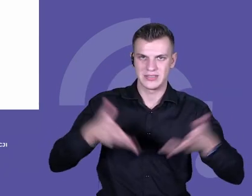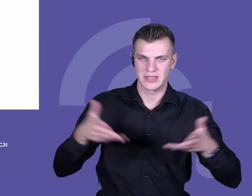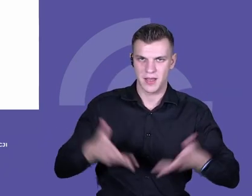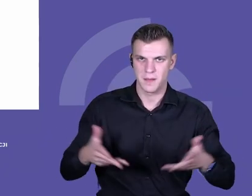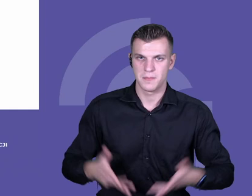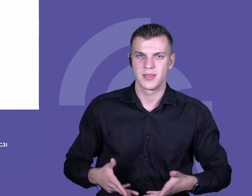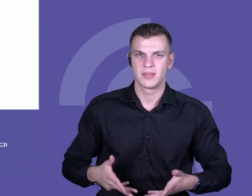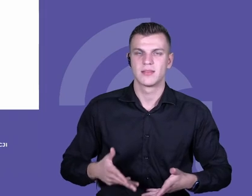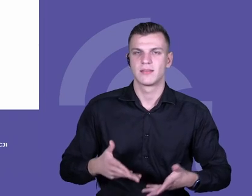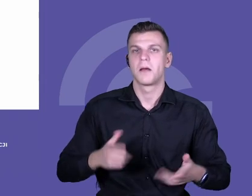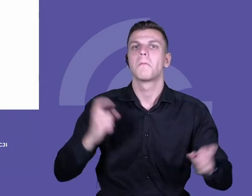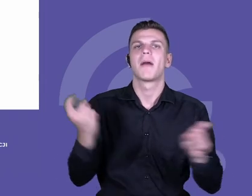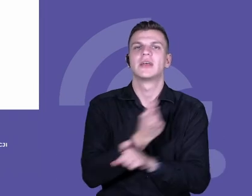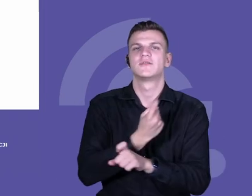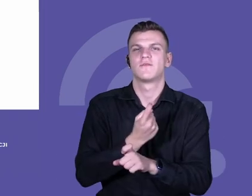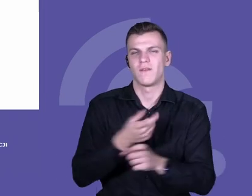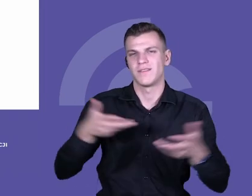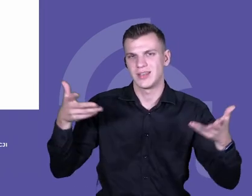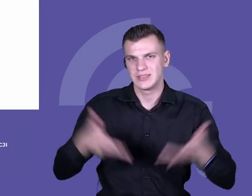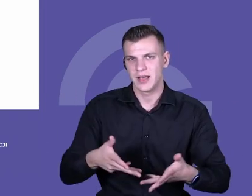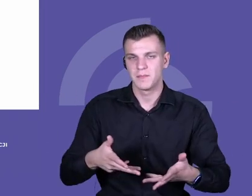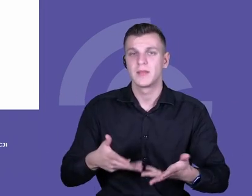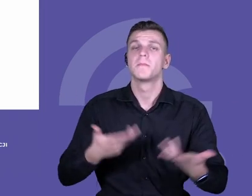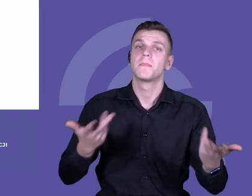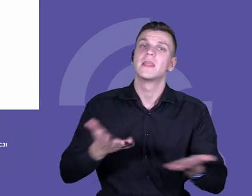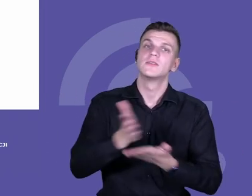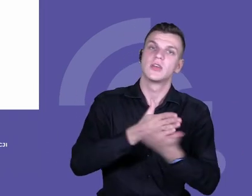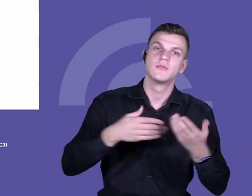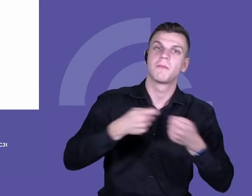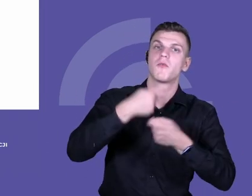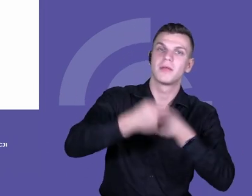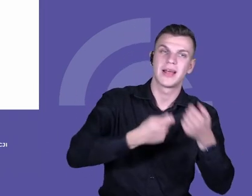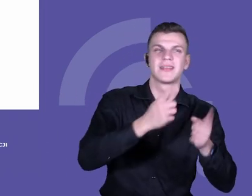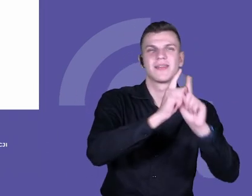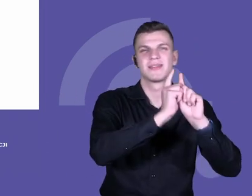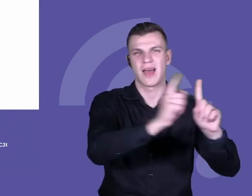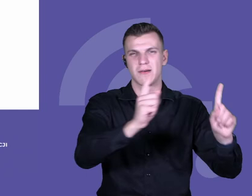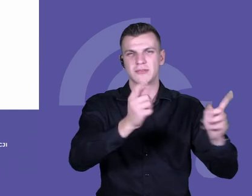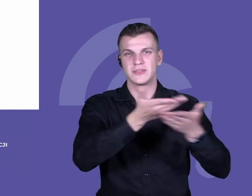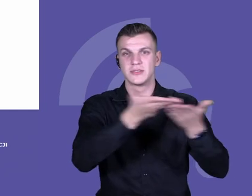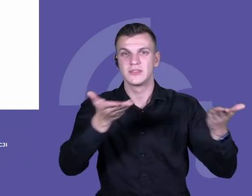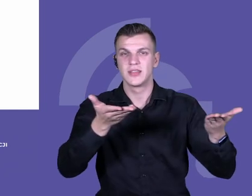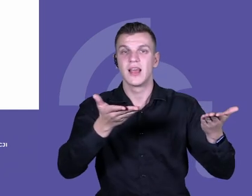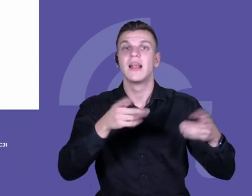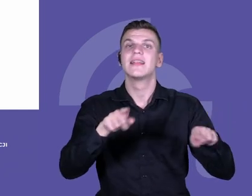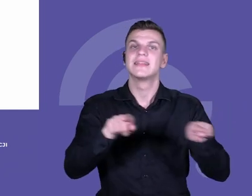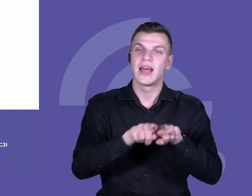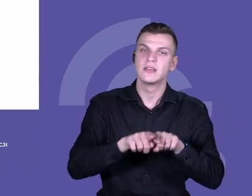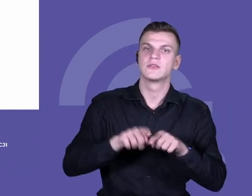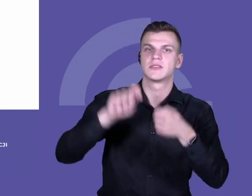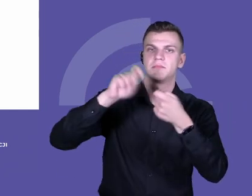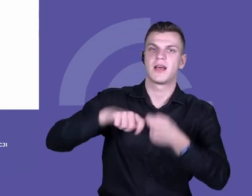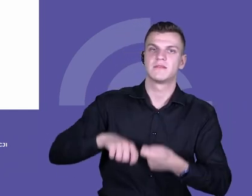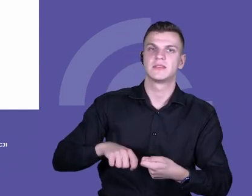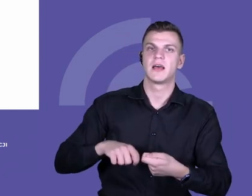narodowymi, krajowymi. Także część tej współpracy nauczycielskiej również patrzy na te obszary,